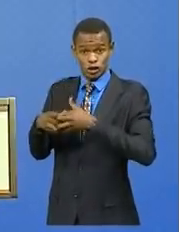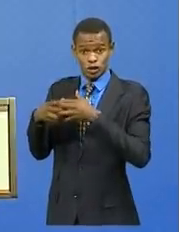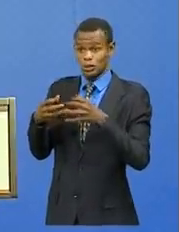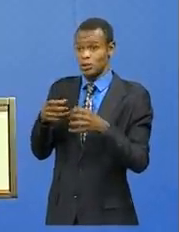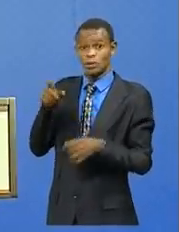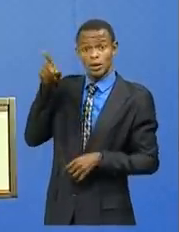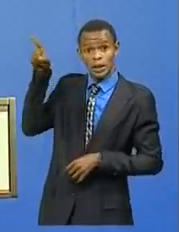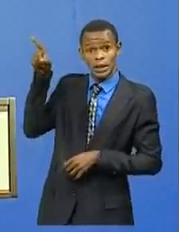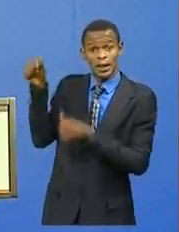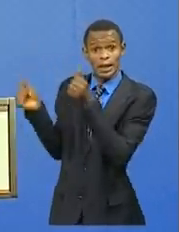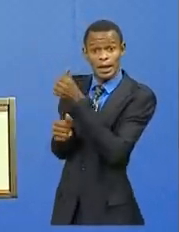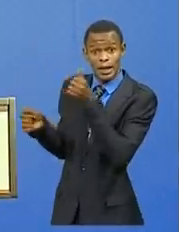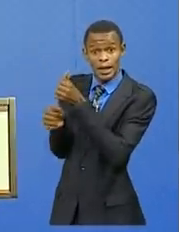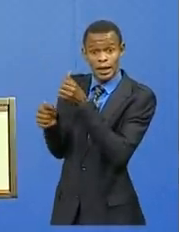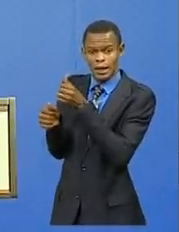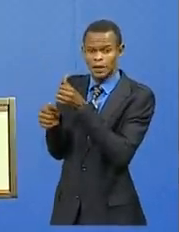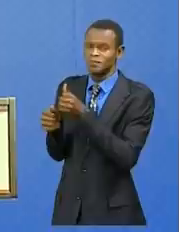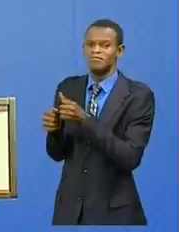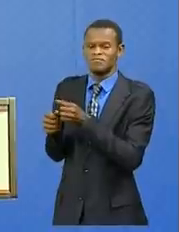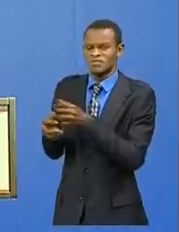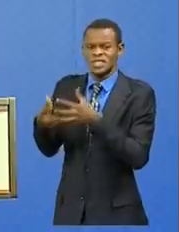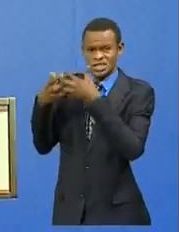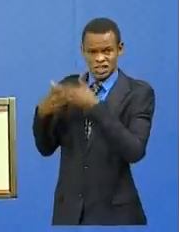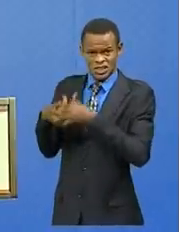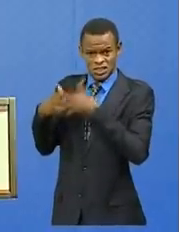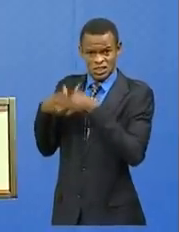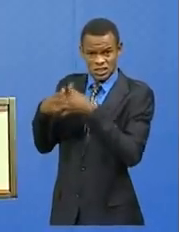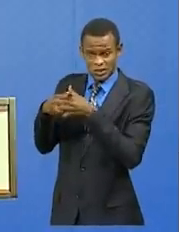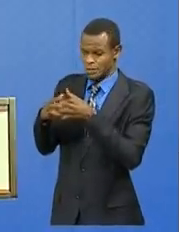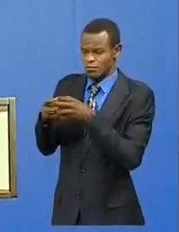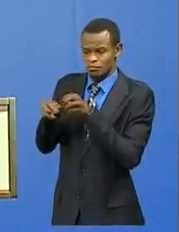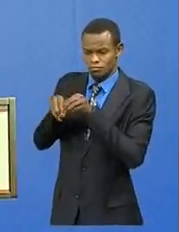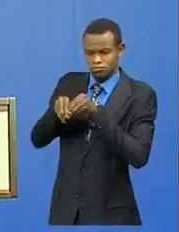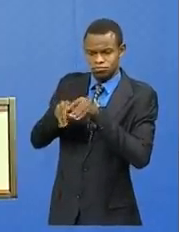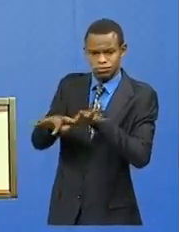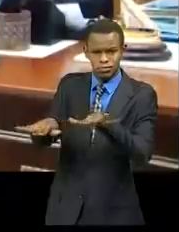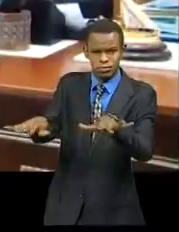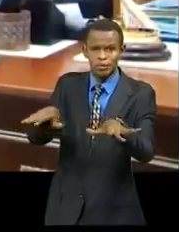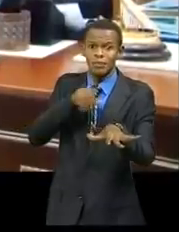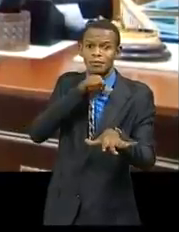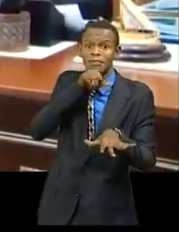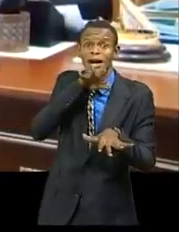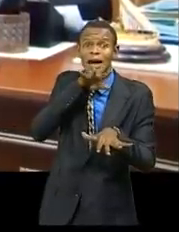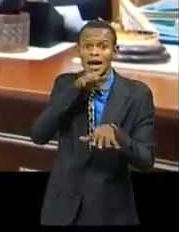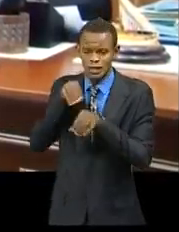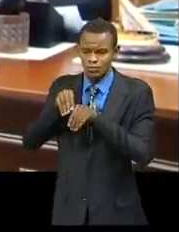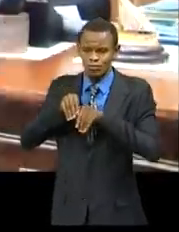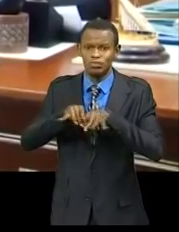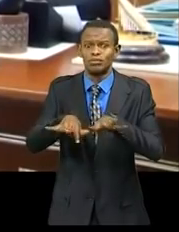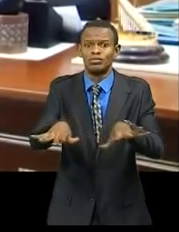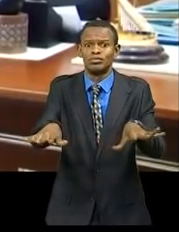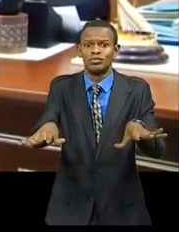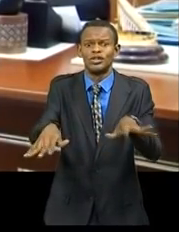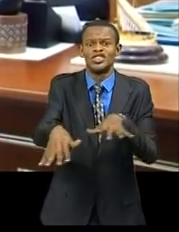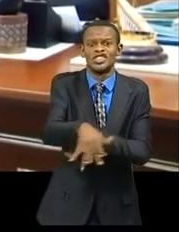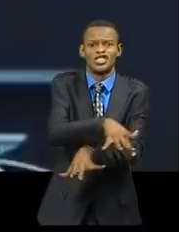concitoyens et sur l'environnement. Face à cette pollution, le